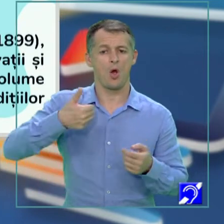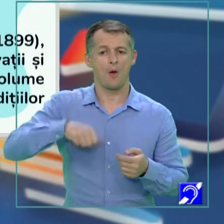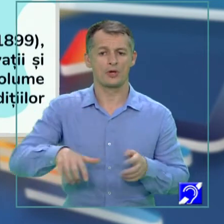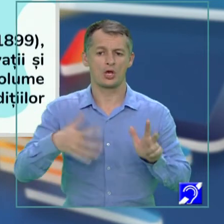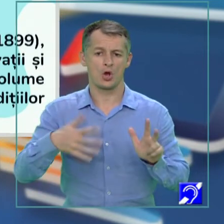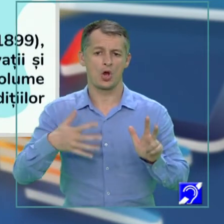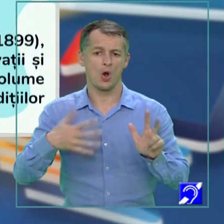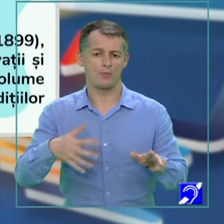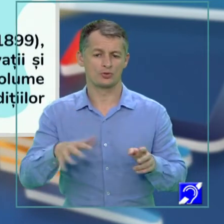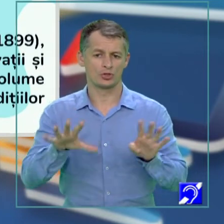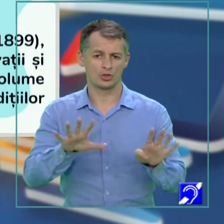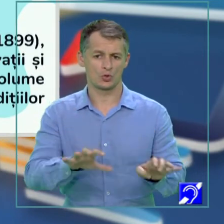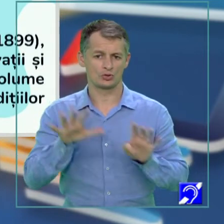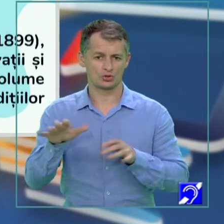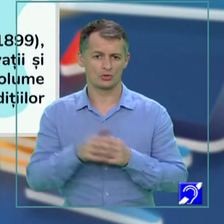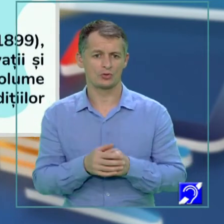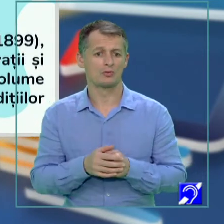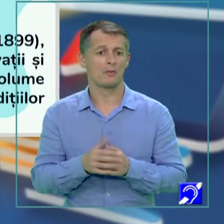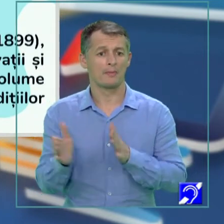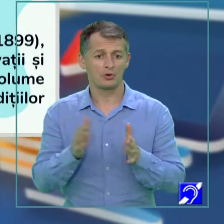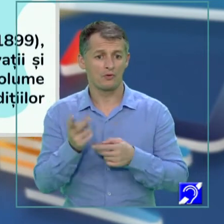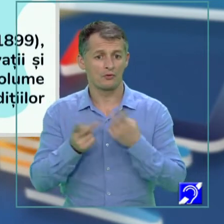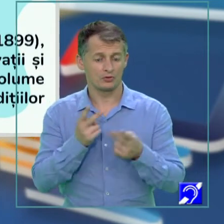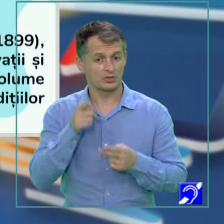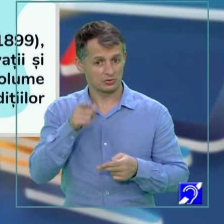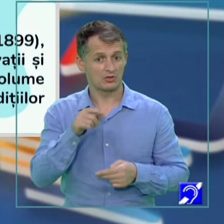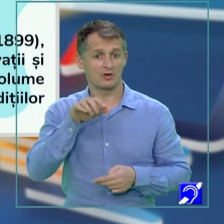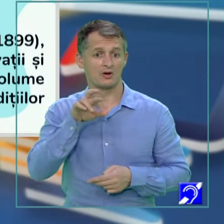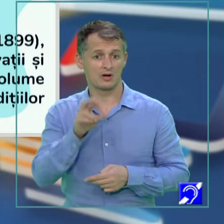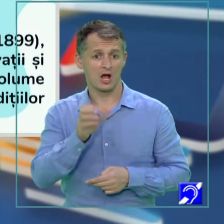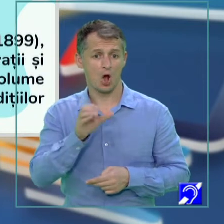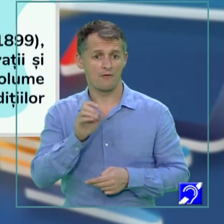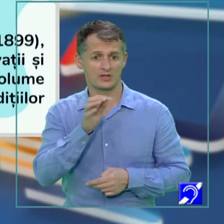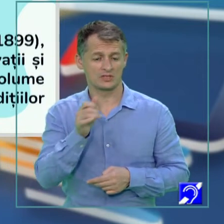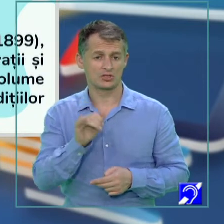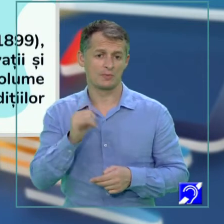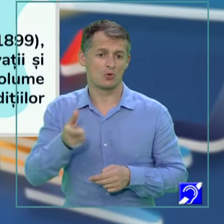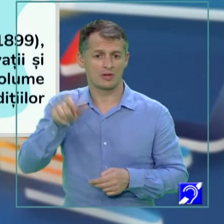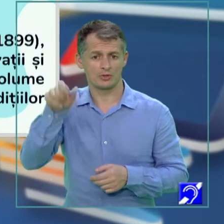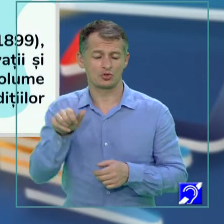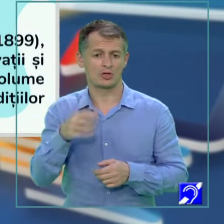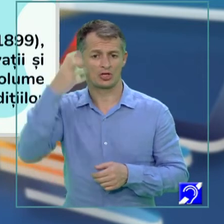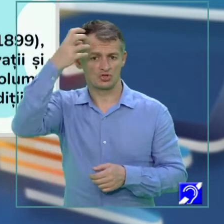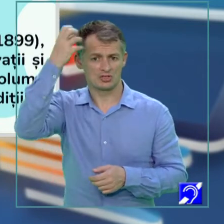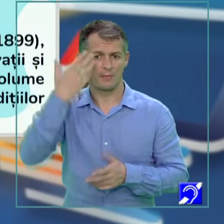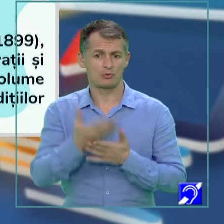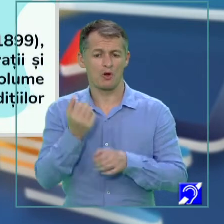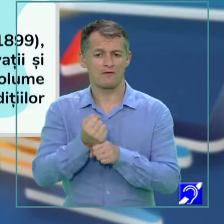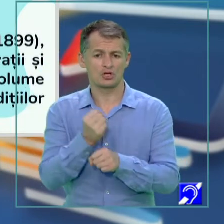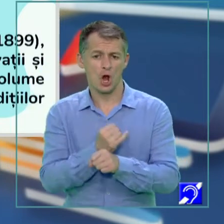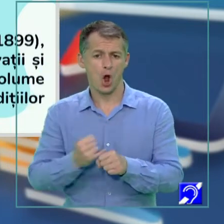utilizată de Rakofiță și de ceilalți oameni de știință pentru a face observații și